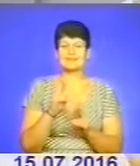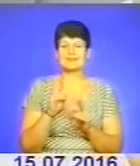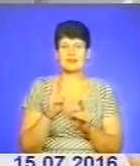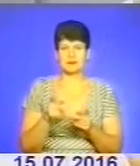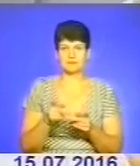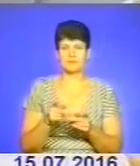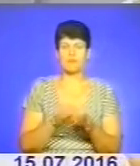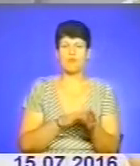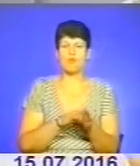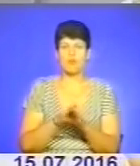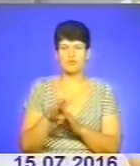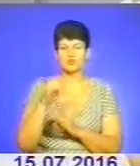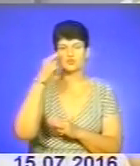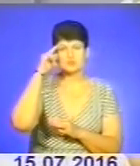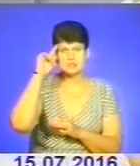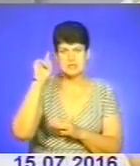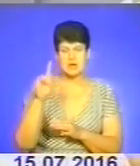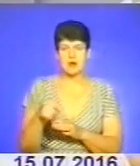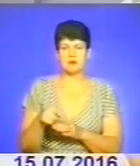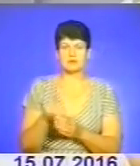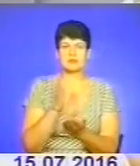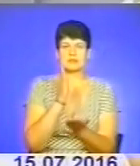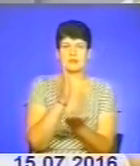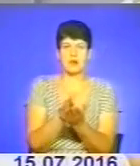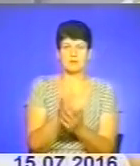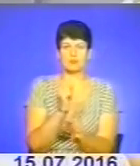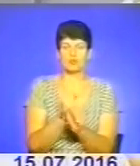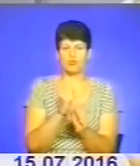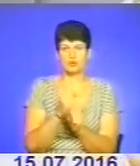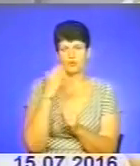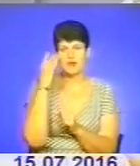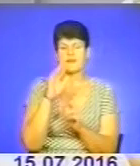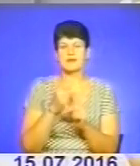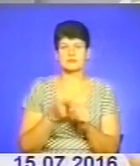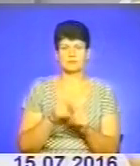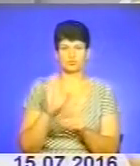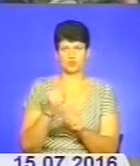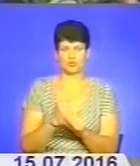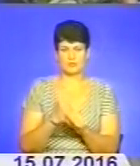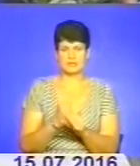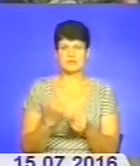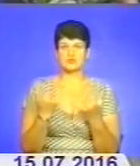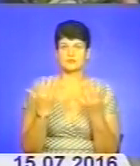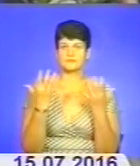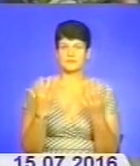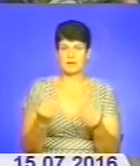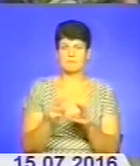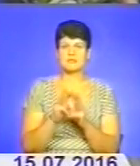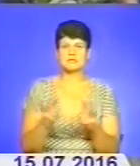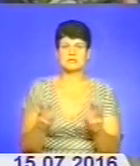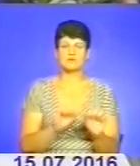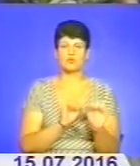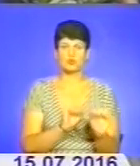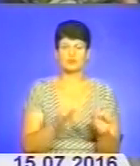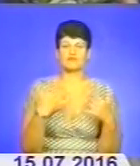Тобто вони повністю знають весь напрямок роботи і уявляють собі, як вони будуть це робити. На даний момент в Міністерстві оборони вже